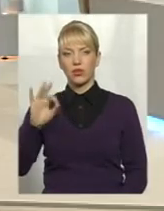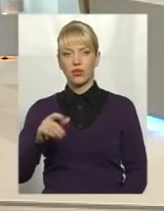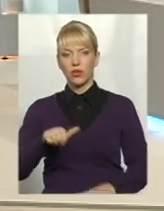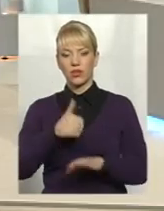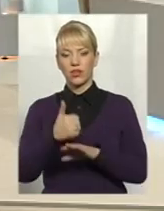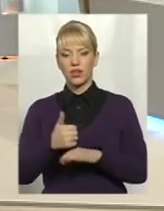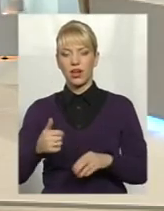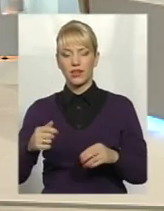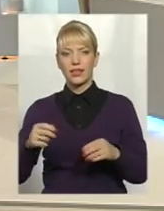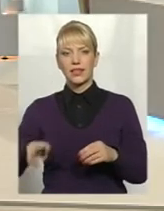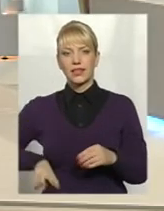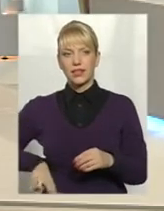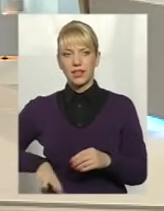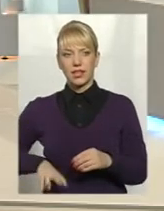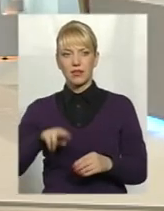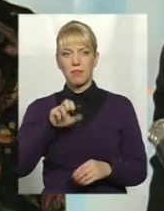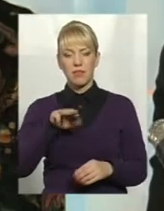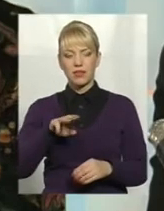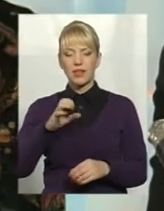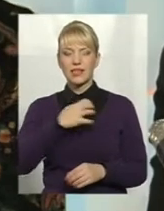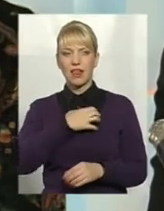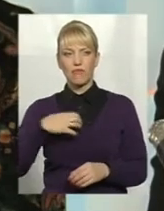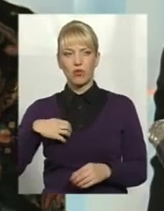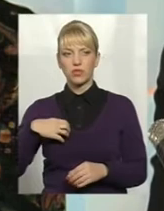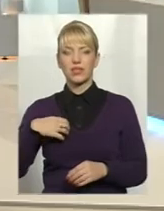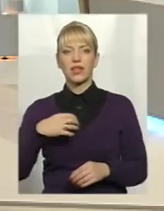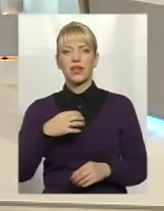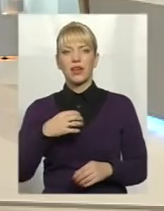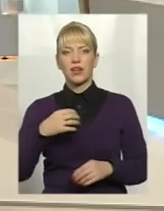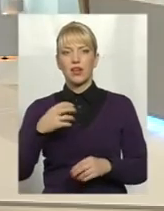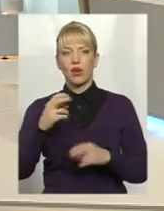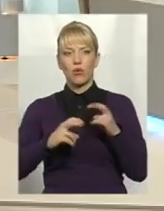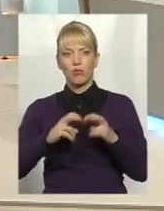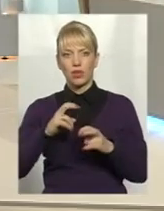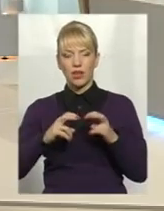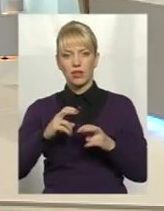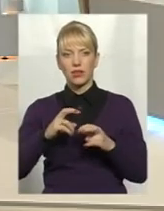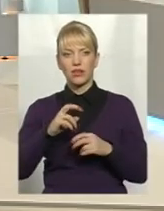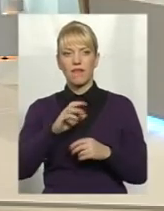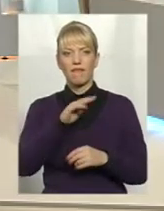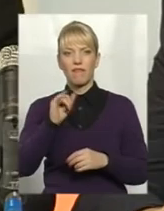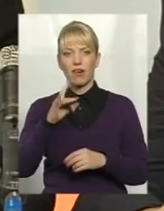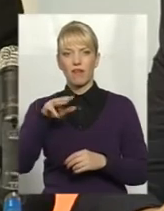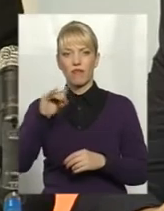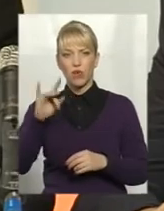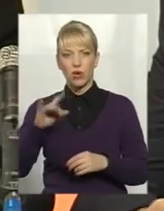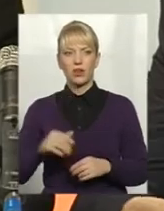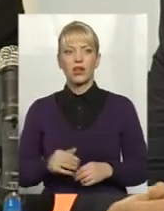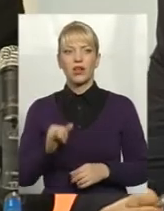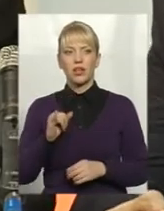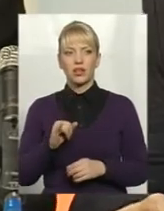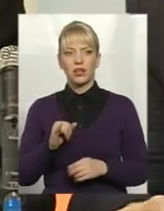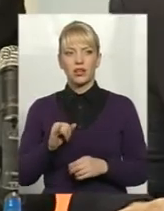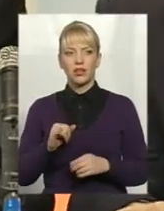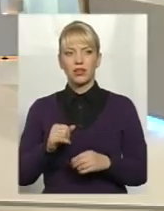«Славутський комбінат БУДФАРФОР» Владислав Петровський та заступник директора державного підприємства «Новатор» Микола Татарчук. Вітаю